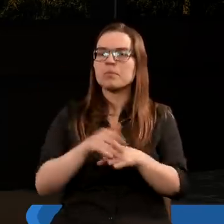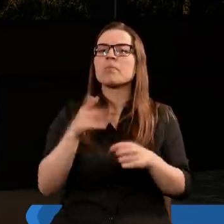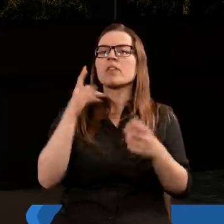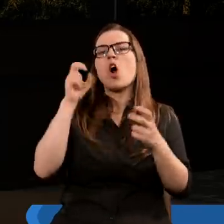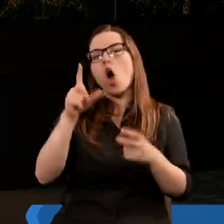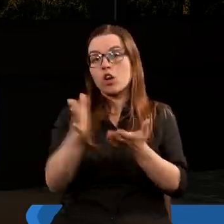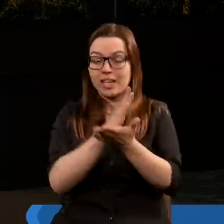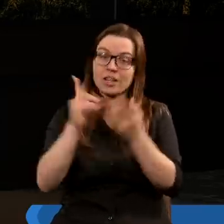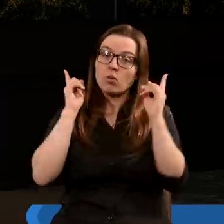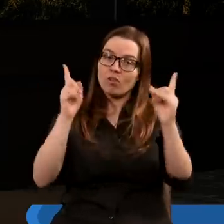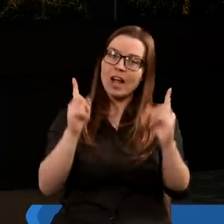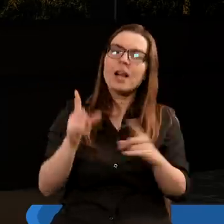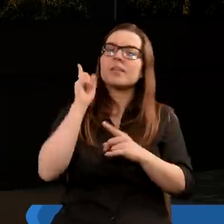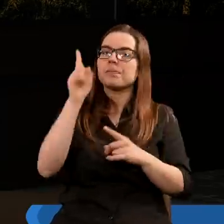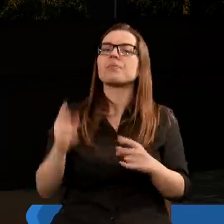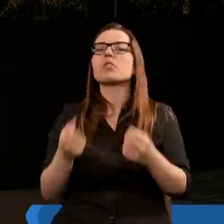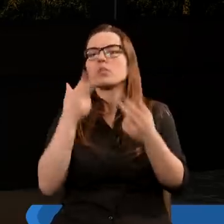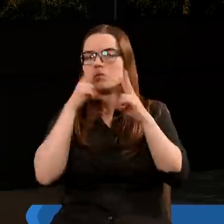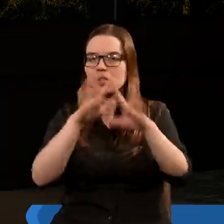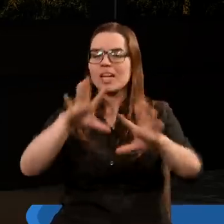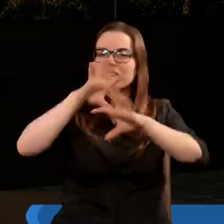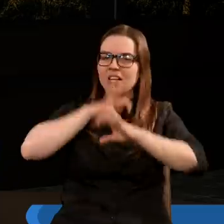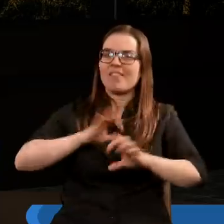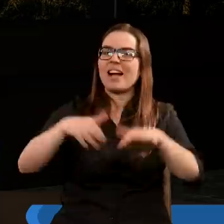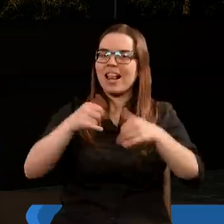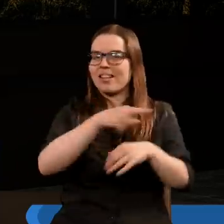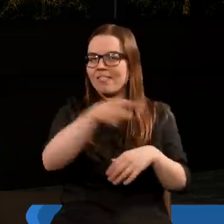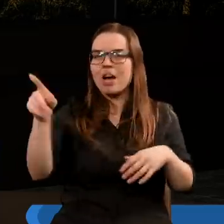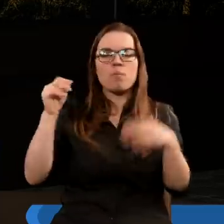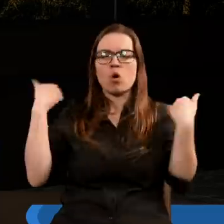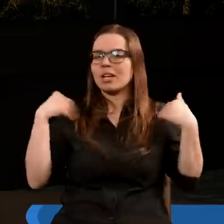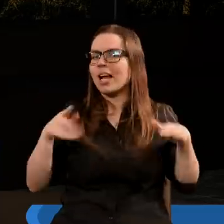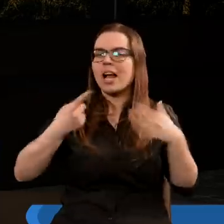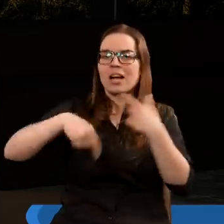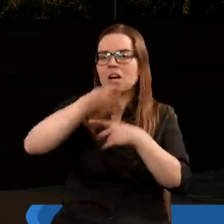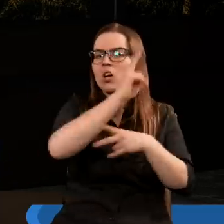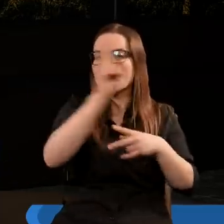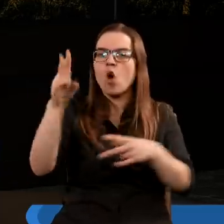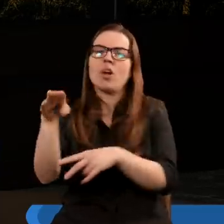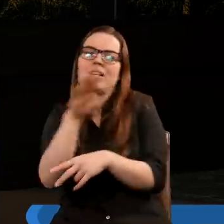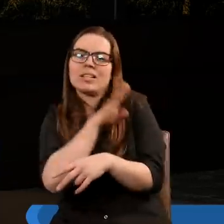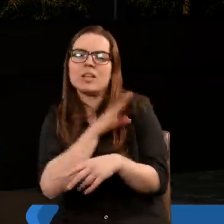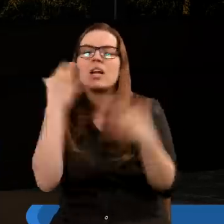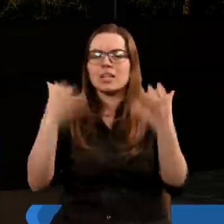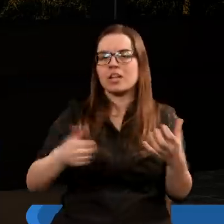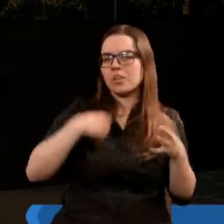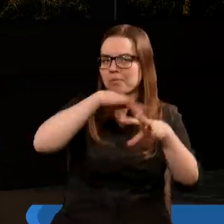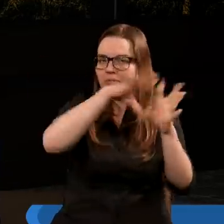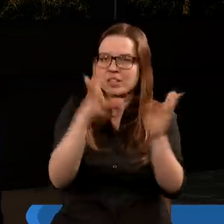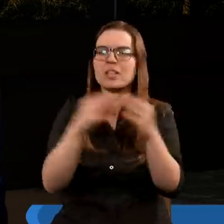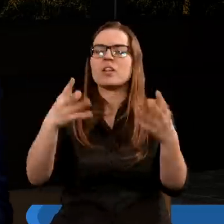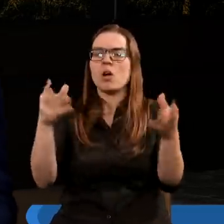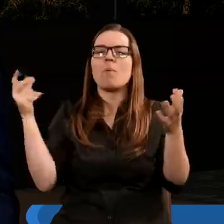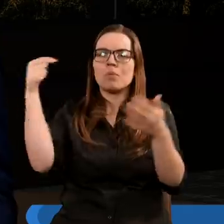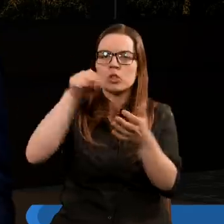niektórzy uważają, że zwleka, lecz okazuje cierpliwość względem was, bo nie chce, aby ktokolwiek zginął, lecz chce, aby wszyscy